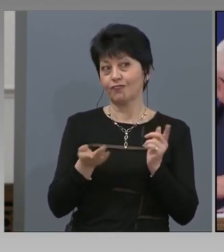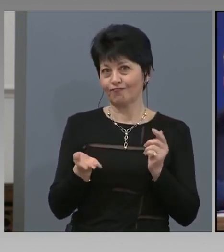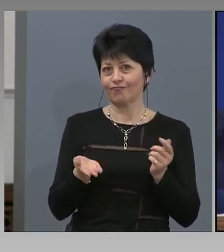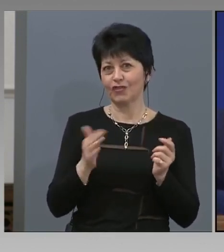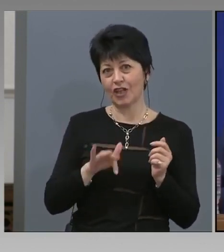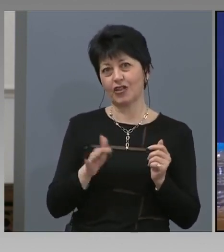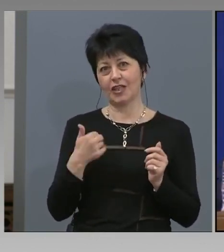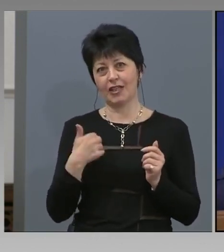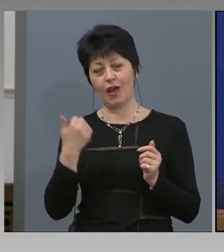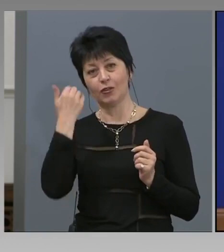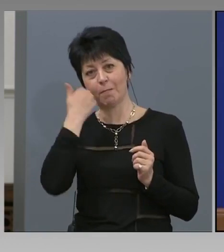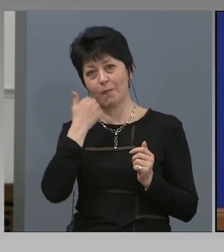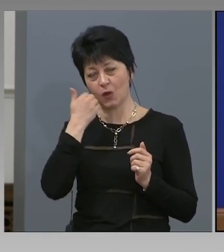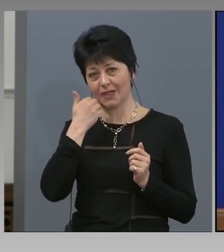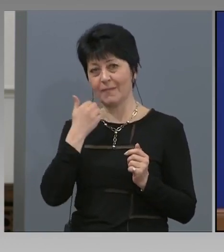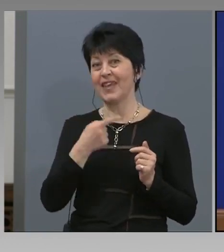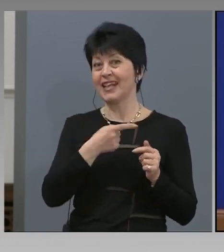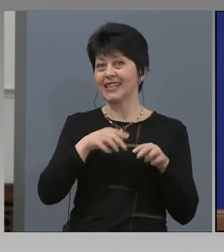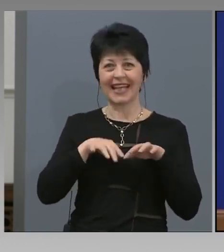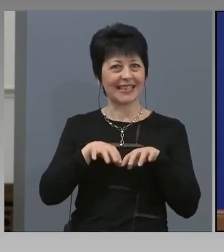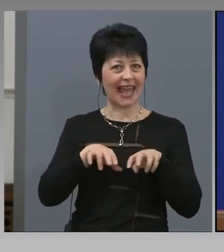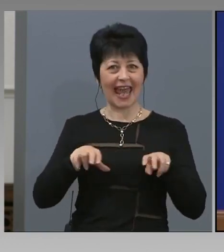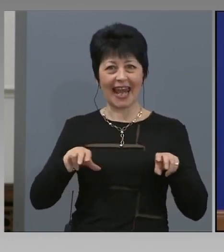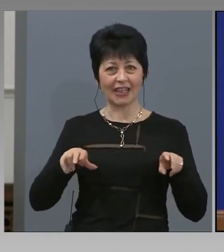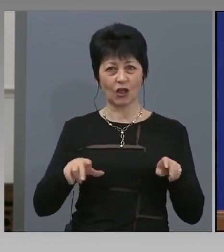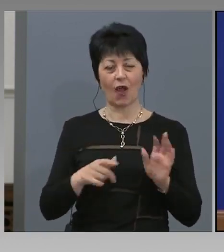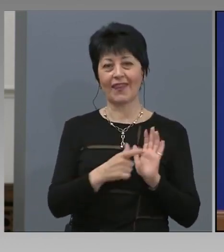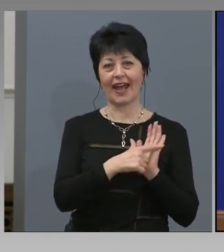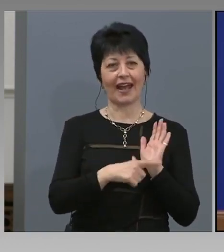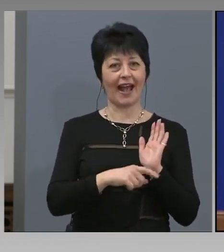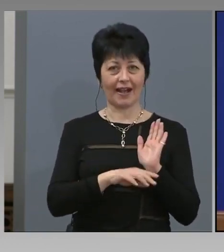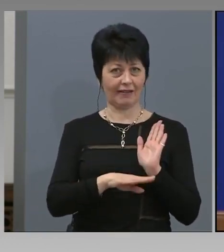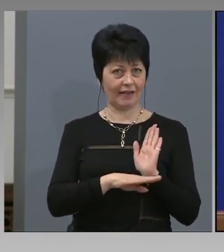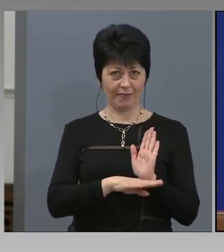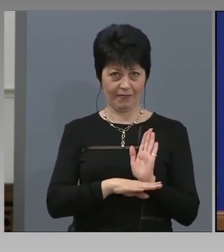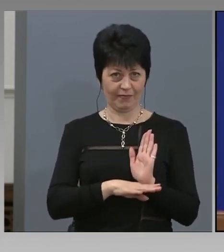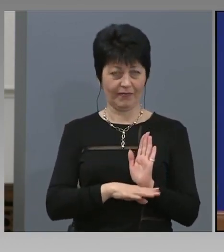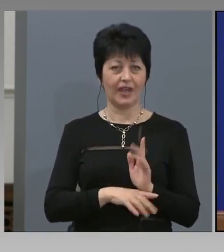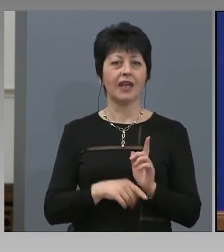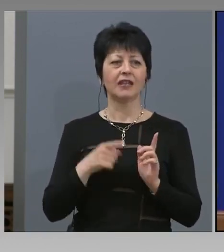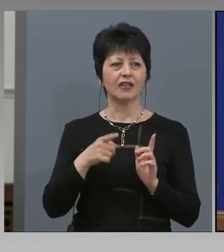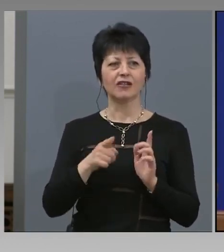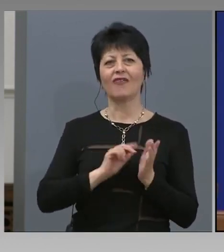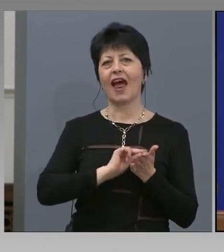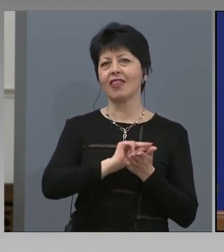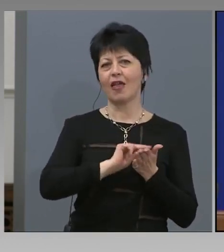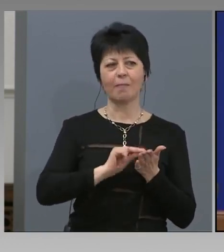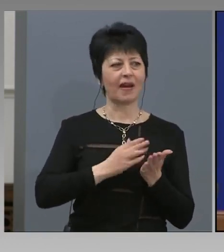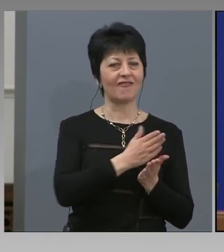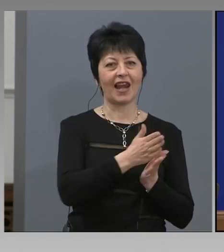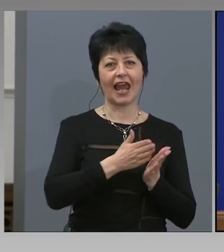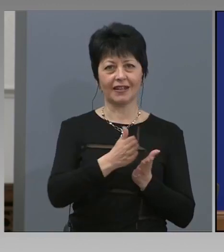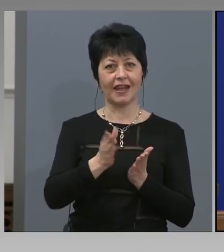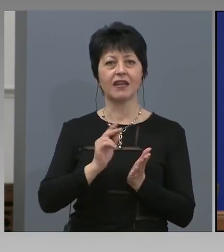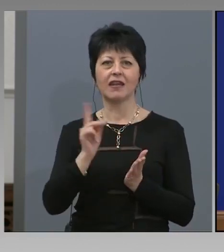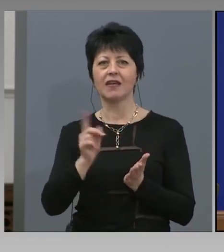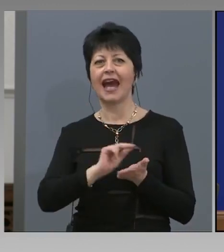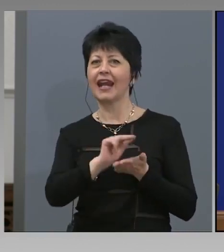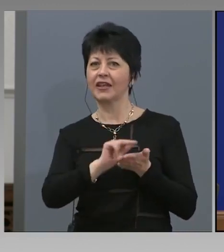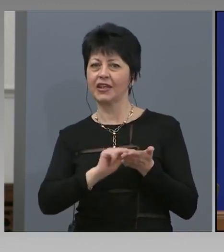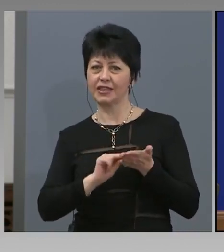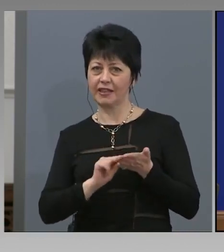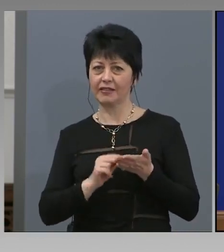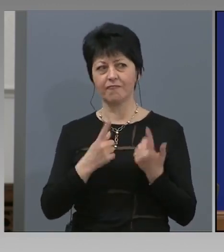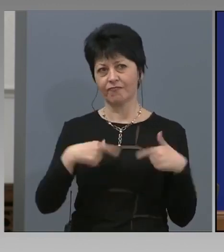За електронната здравна карта и не само за нея електронната рецепта, електронното направление и регистрите. Вие знаете, че ни